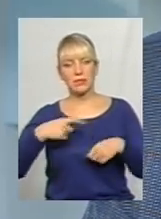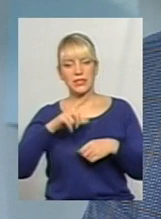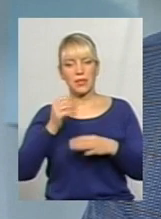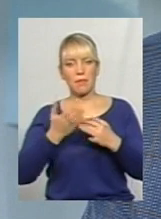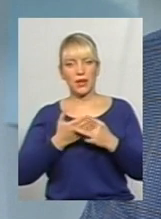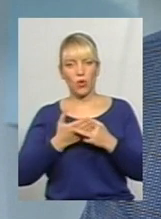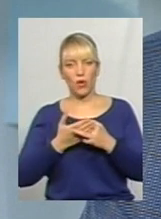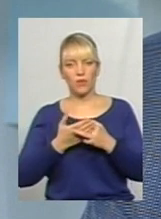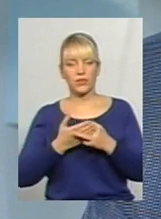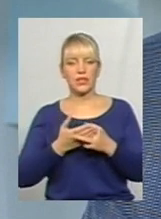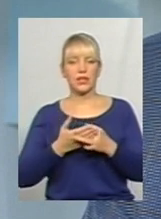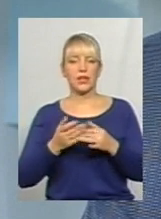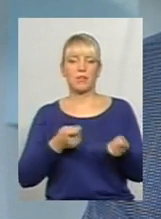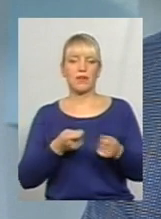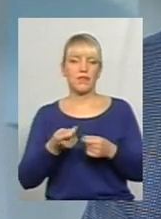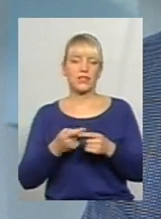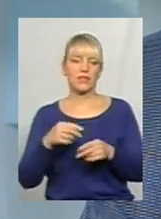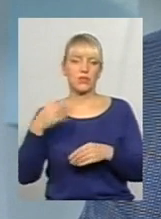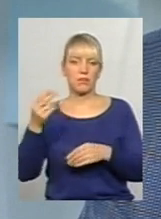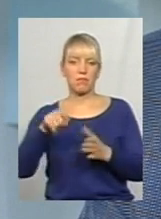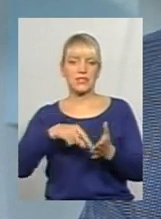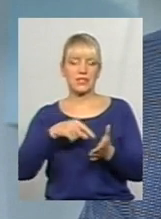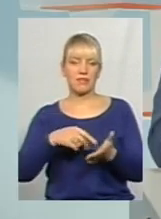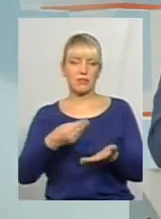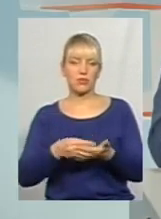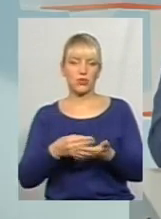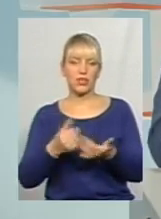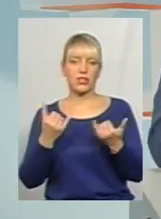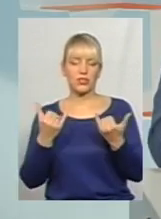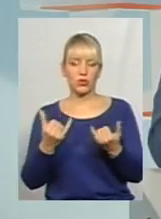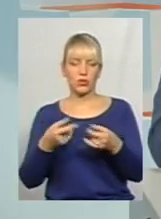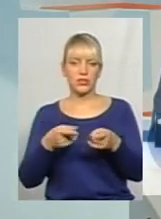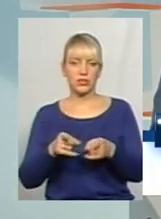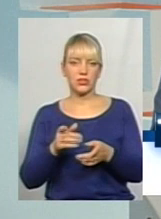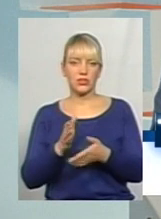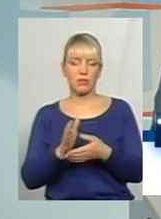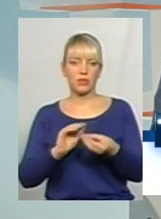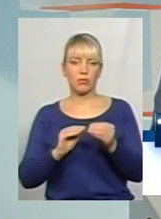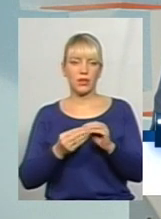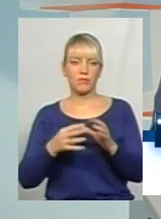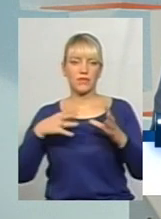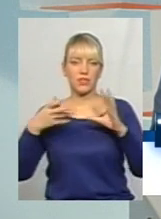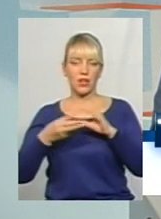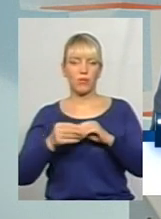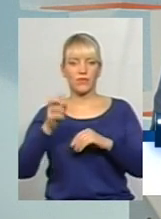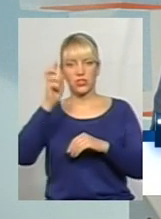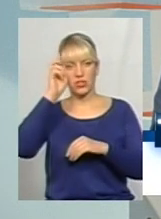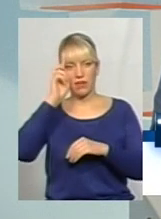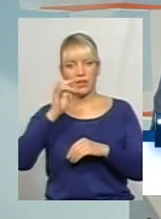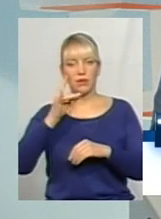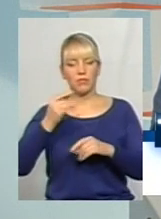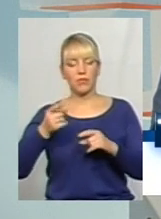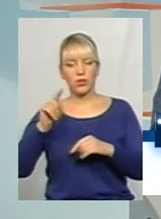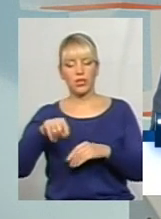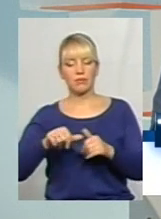перевезення покладені на місцеві бюджети. І сьогодні дійсно є проблема взагалом в державі. Проте,